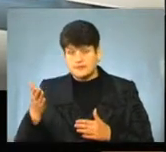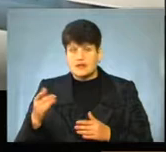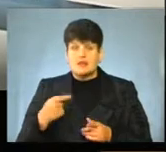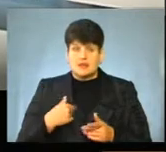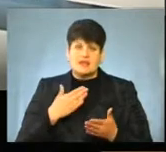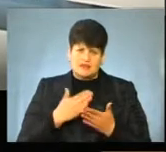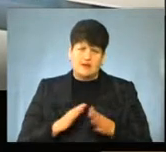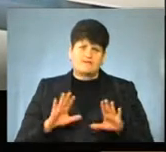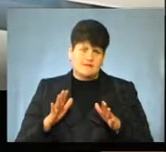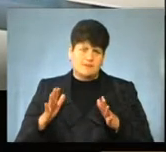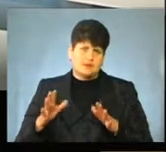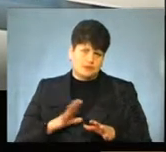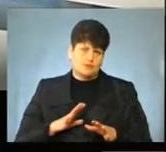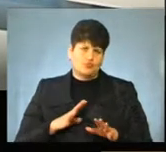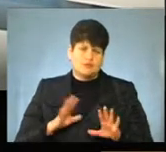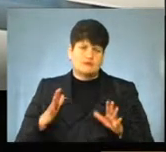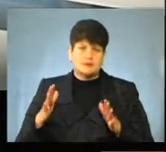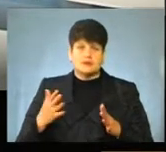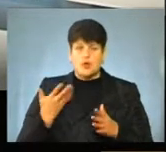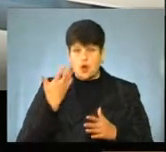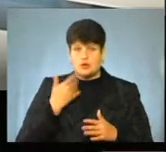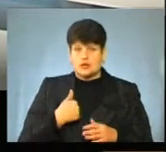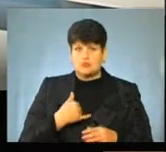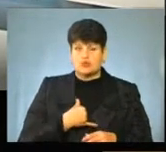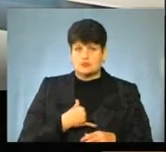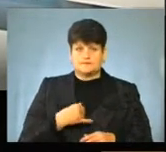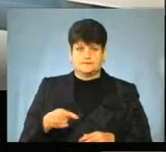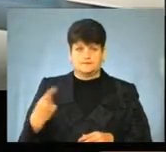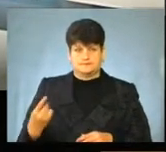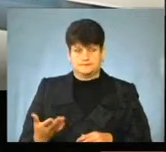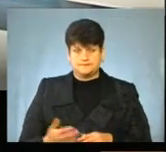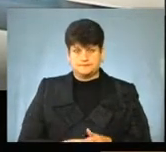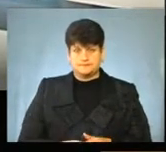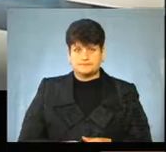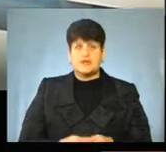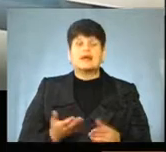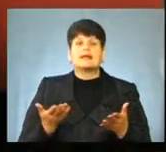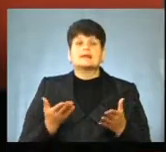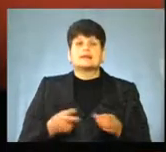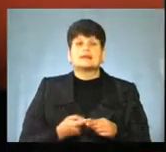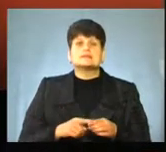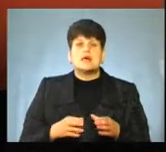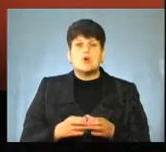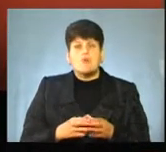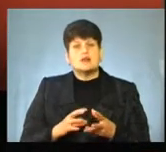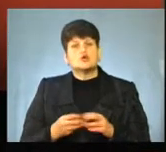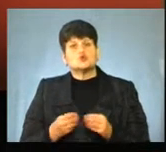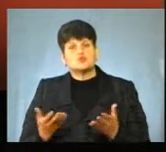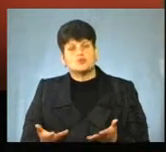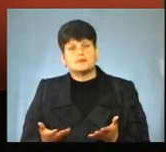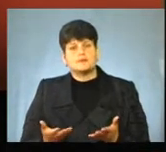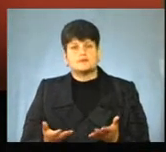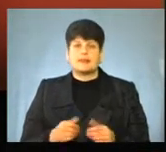і ми маємо випадки, коли це відбувалося у наших об'єднаних територіальних громадах. Які це громади, можливо, чи які суми?